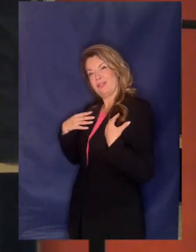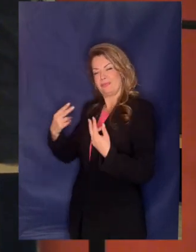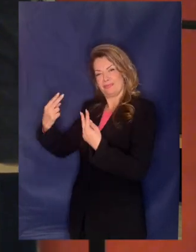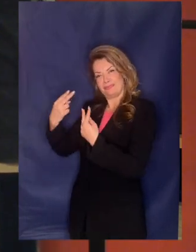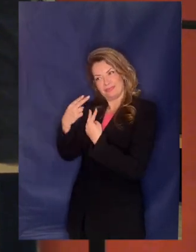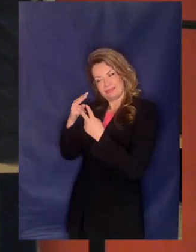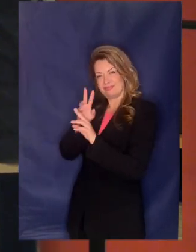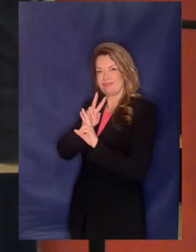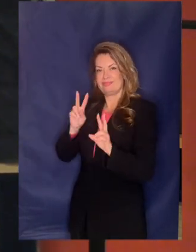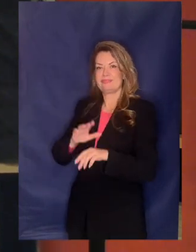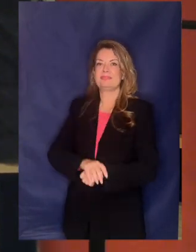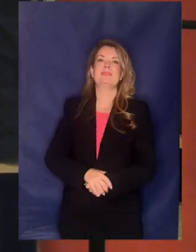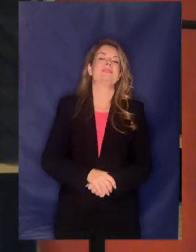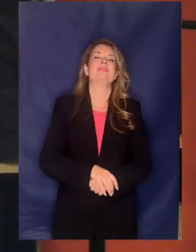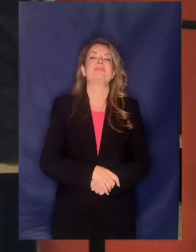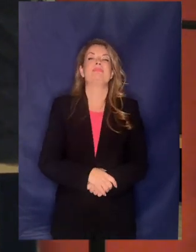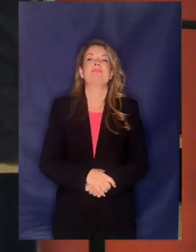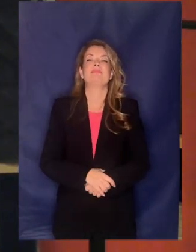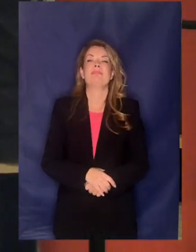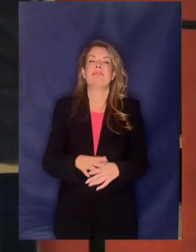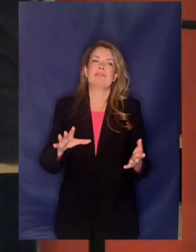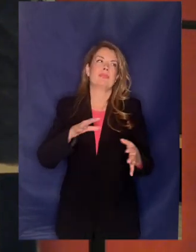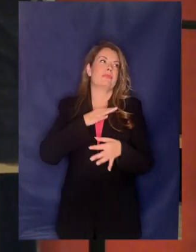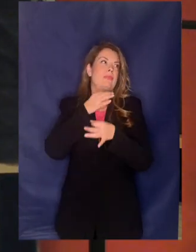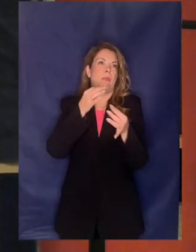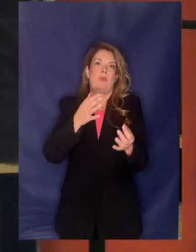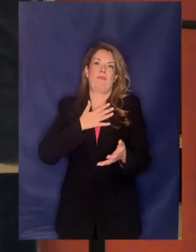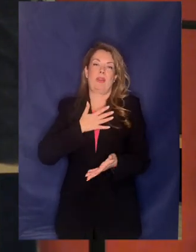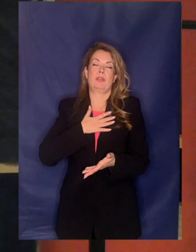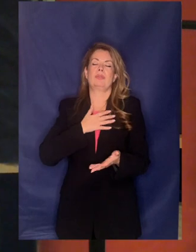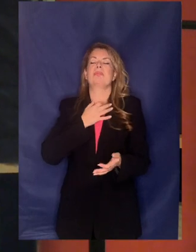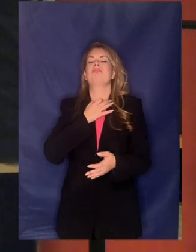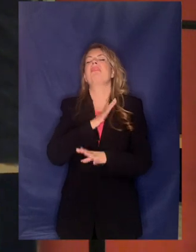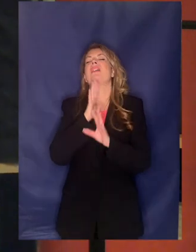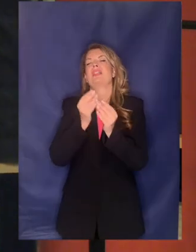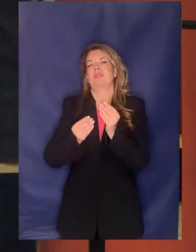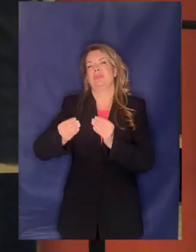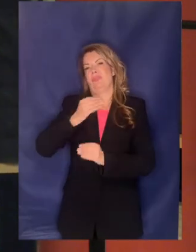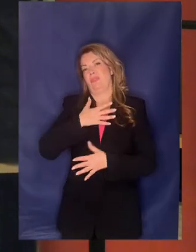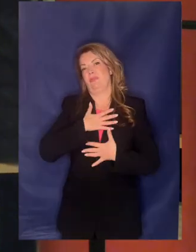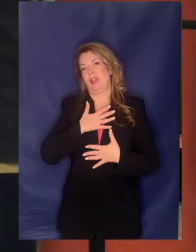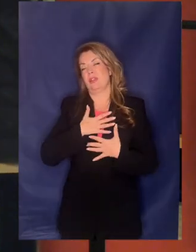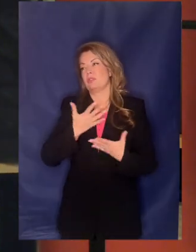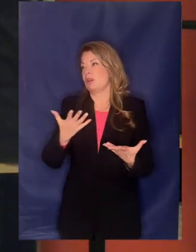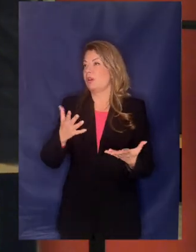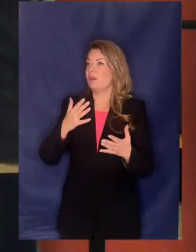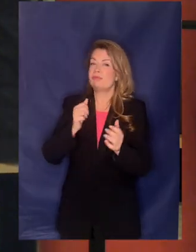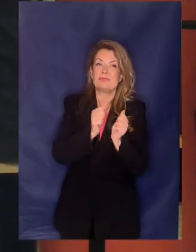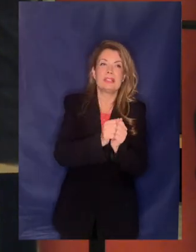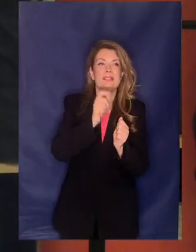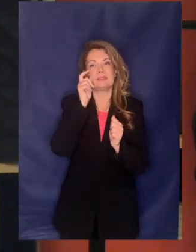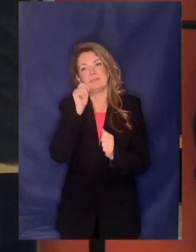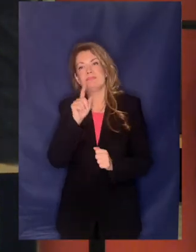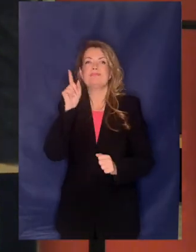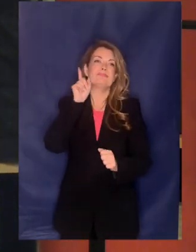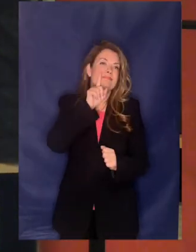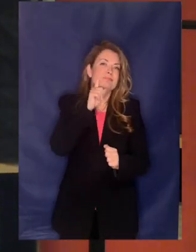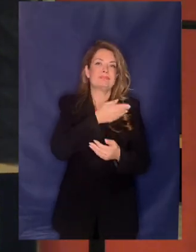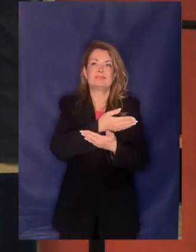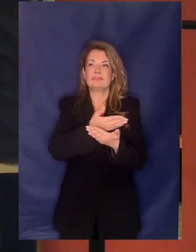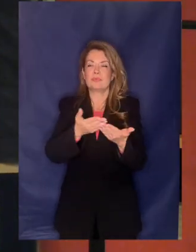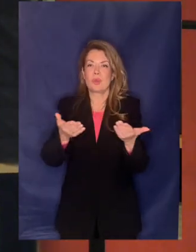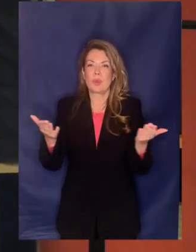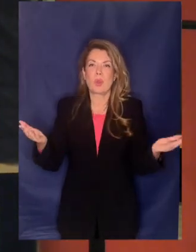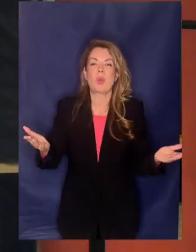Λοιπόν περισσέμουν τα ευχαριστώ αλλά αν μου επιτρέπετε κυρίες και κύριοι φίλες και φίλοι συντρόφισσες και σύντροφοι